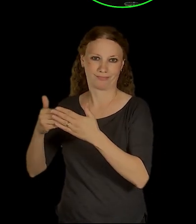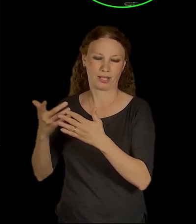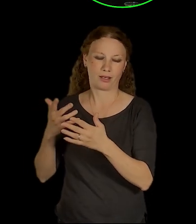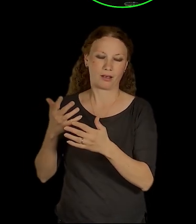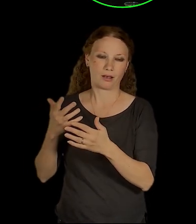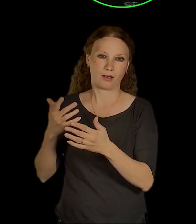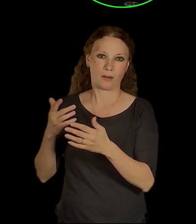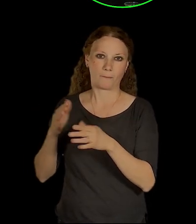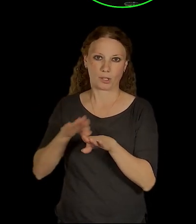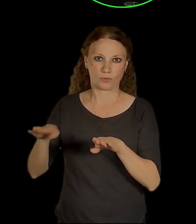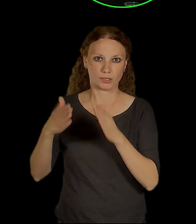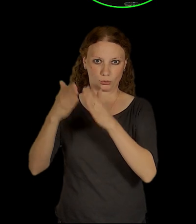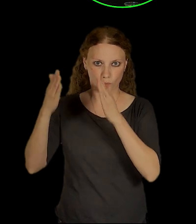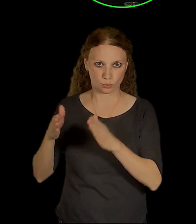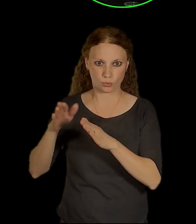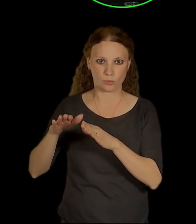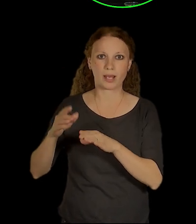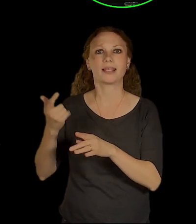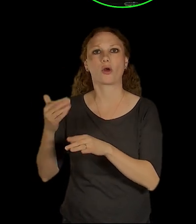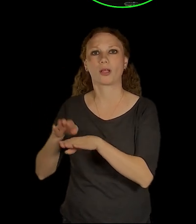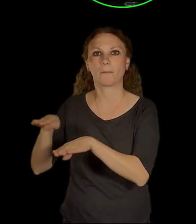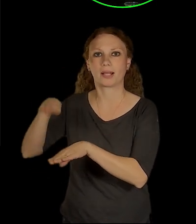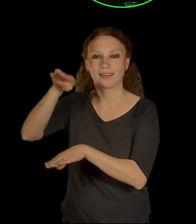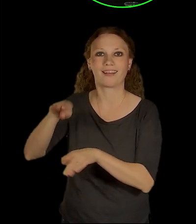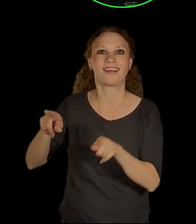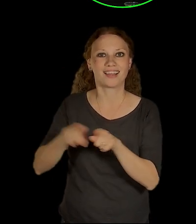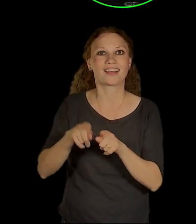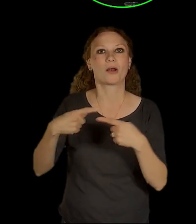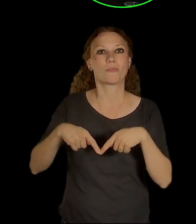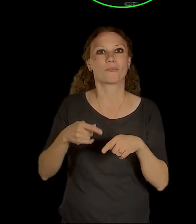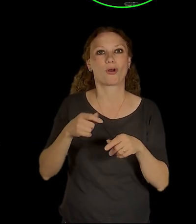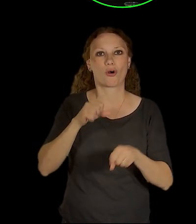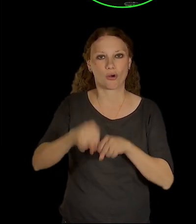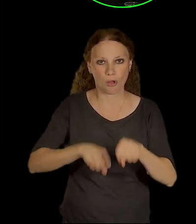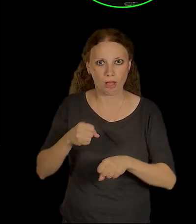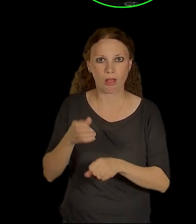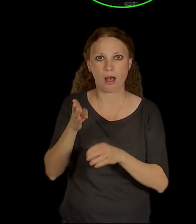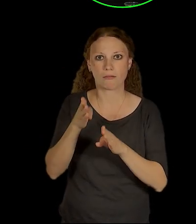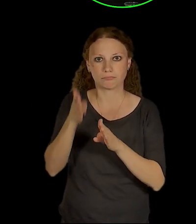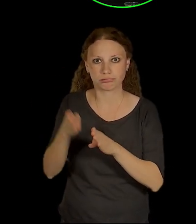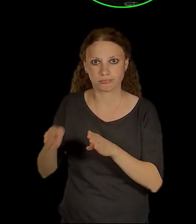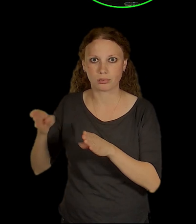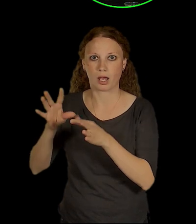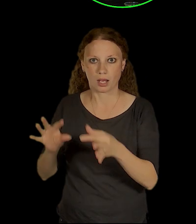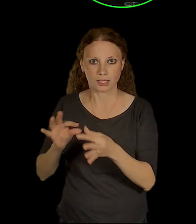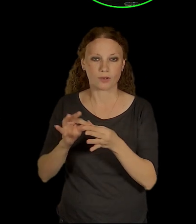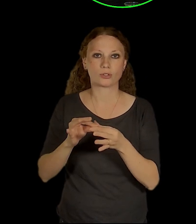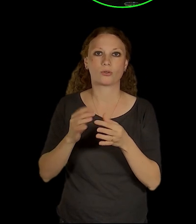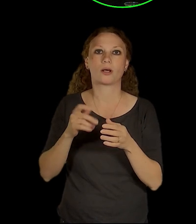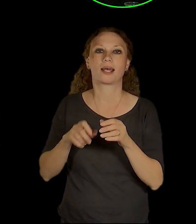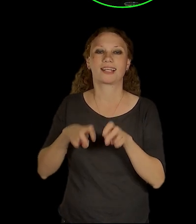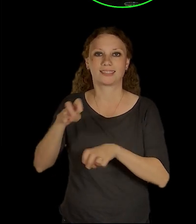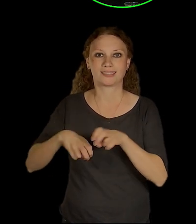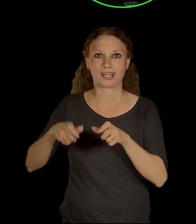ve kterém jsou integrovány mimo jiné i bike and ridey, které navazují zase na cyklostezky podel Radlické.